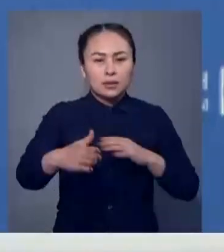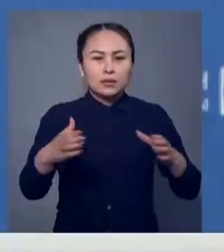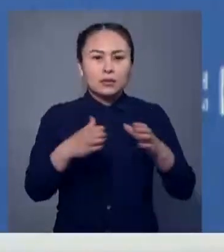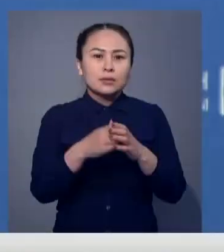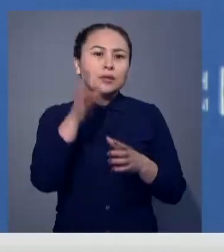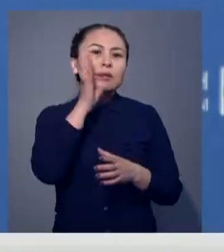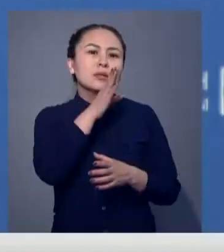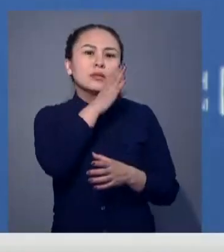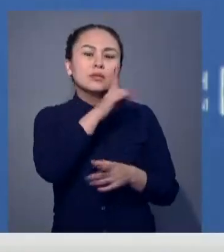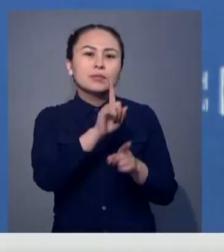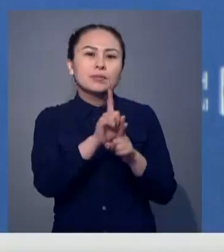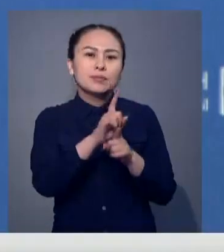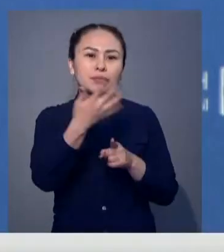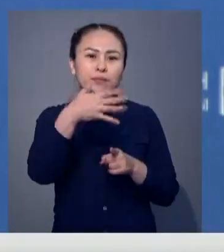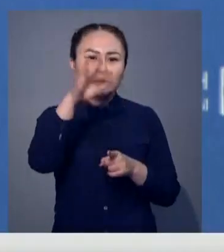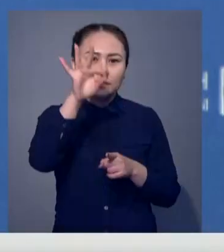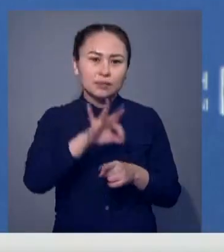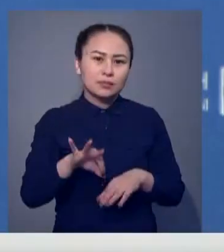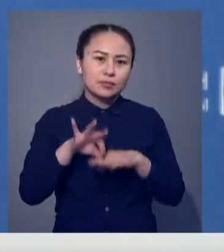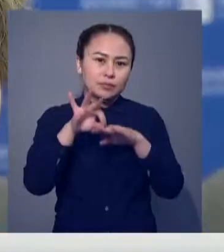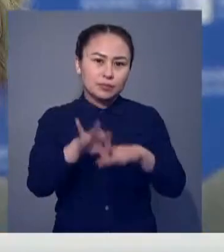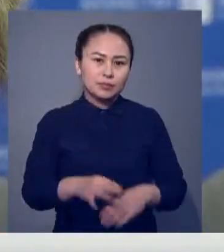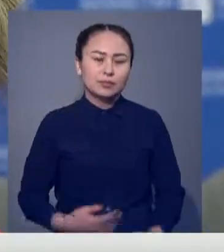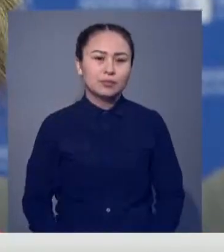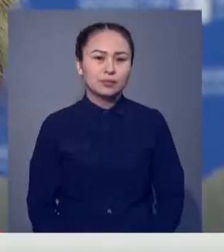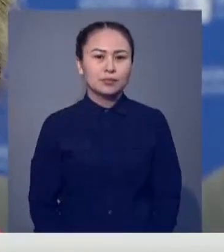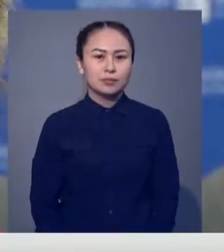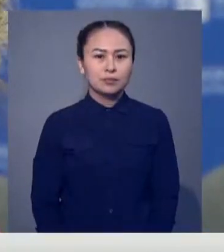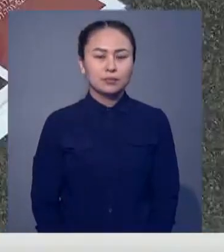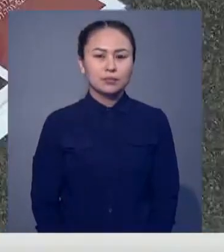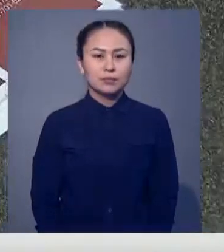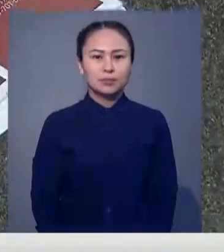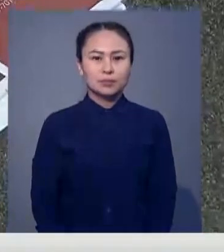басқару орғындарында әйелдердің өлесінің 50%-ке жеткізуді ұсынып отыр.